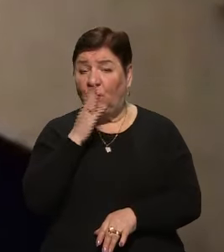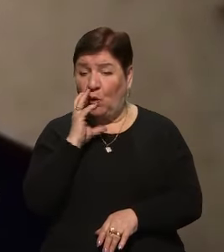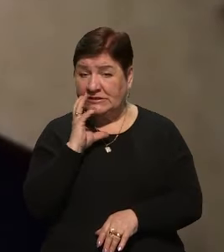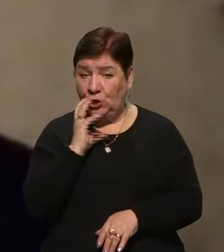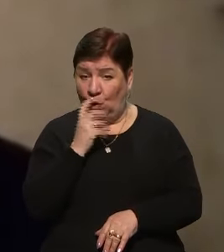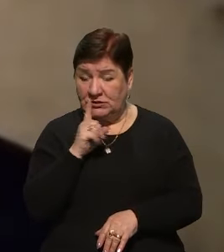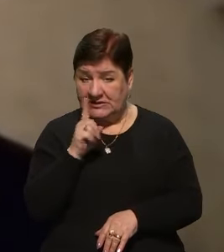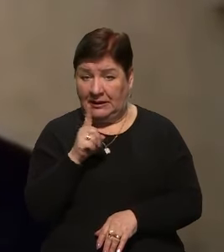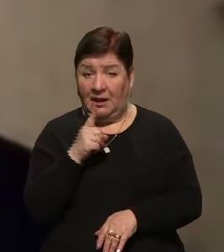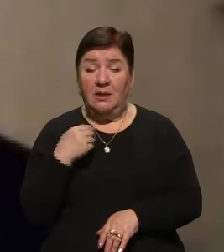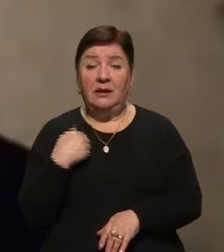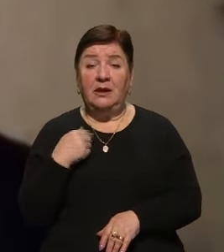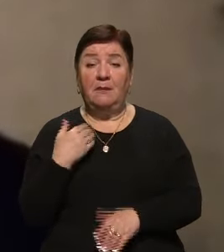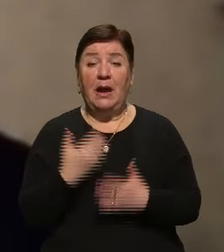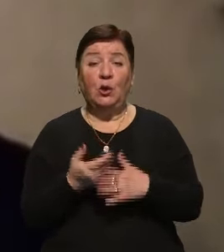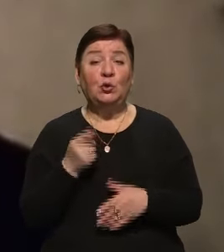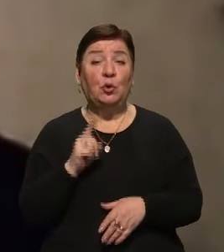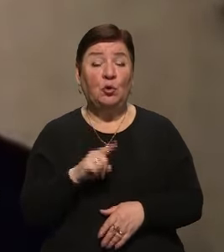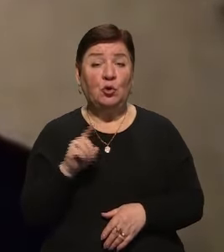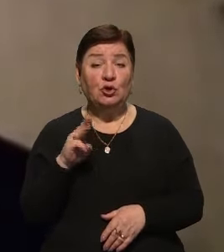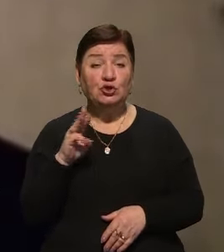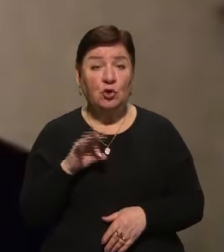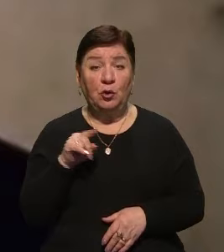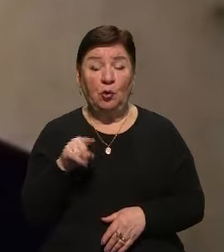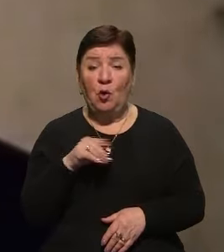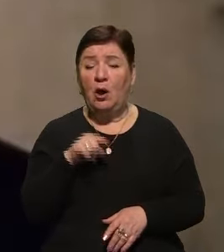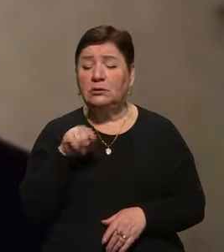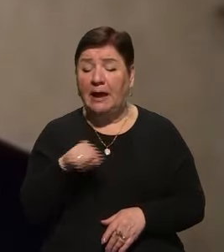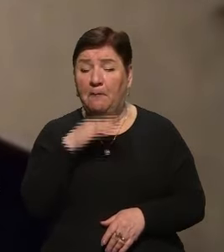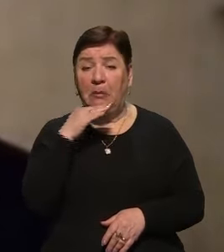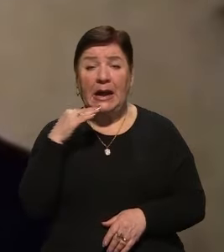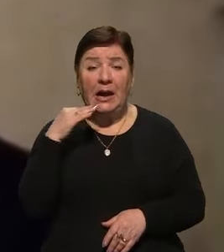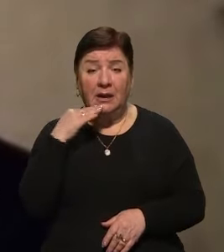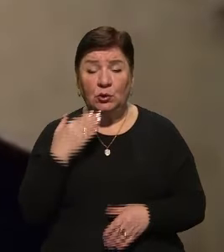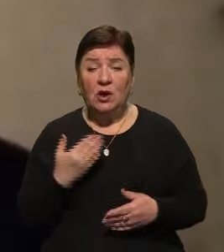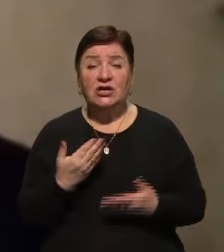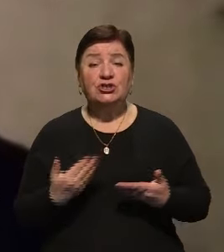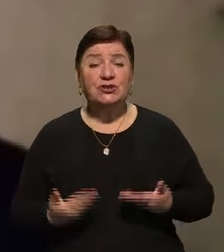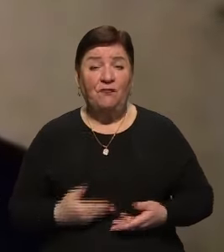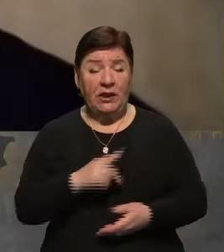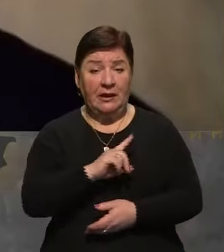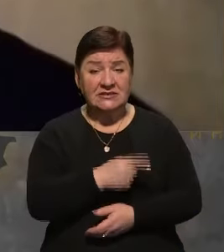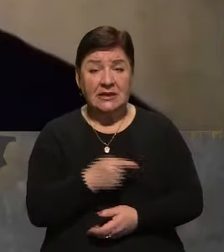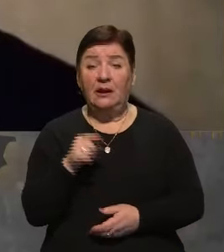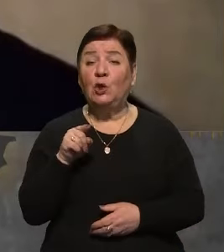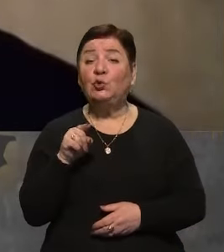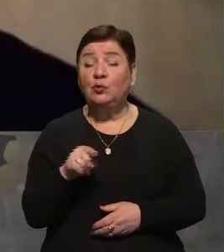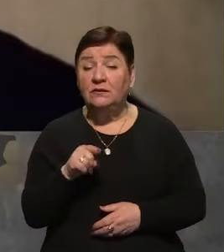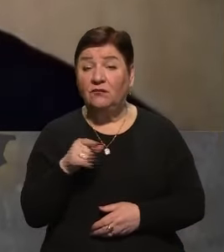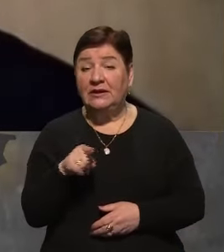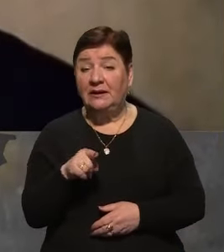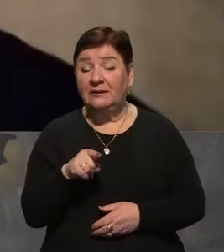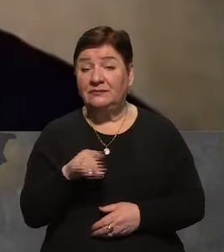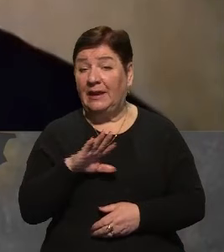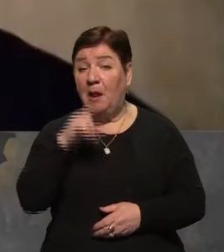досвіду набувся, і мало того, що його тут багато, я маю на увазі живої сили, Їм ще тут, вони доволі